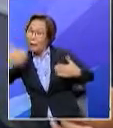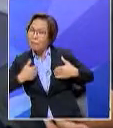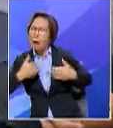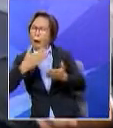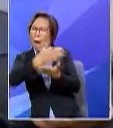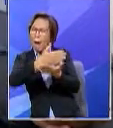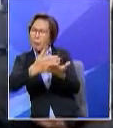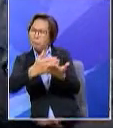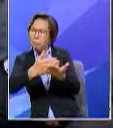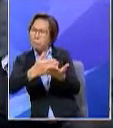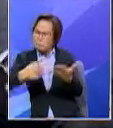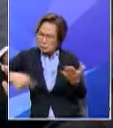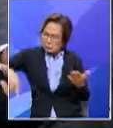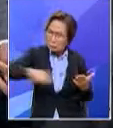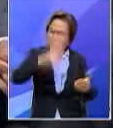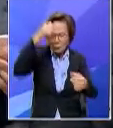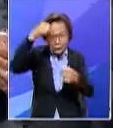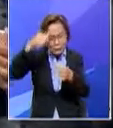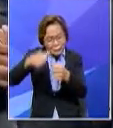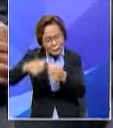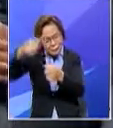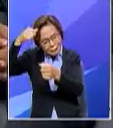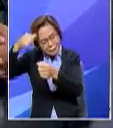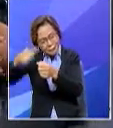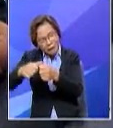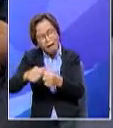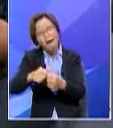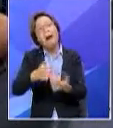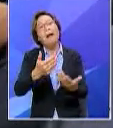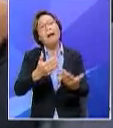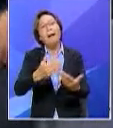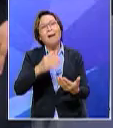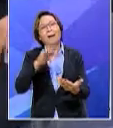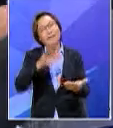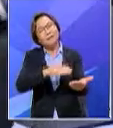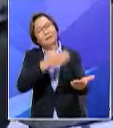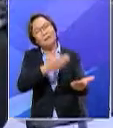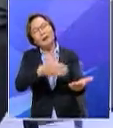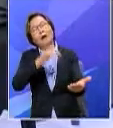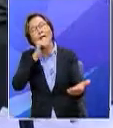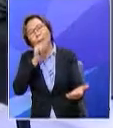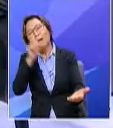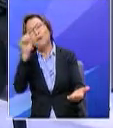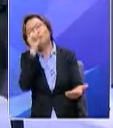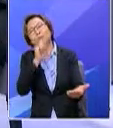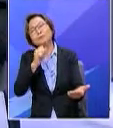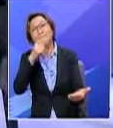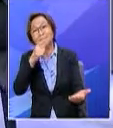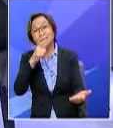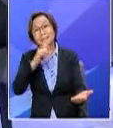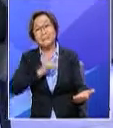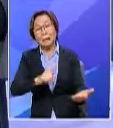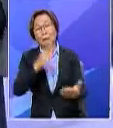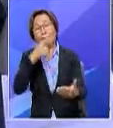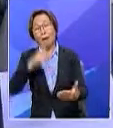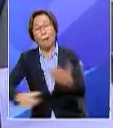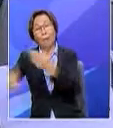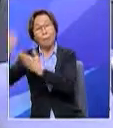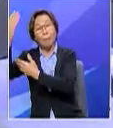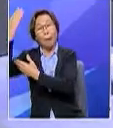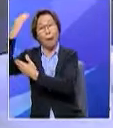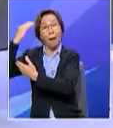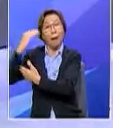sebahagian kita mungkin terkenal lagu-lagu nasyid yang lama Allahu Akbar, itu antaranya. Dan bersama dengan saya untuk